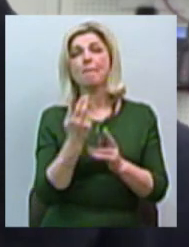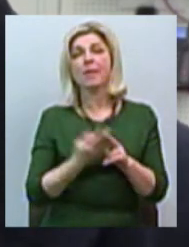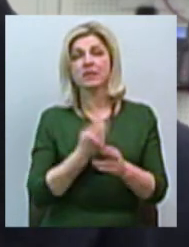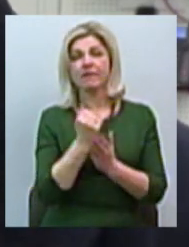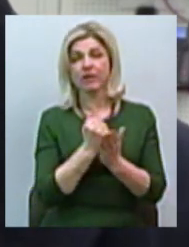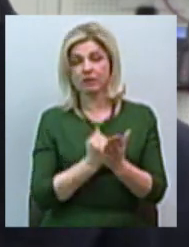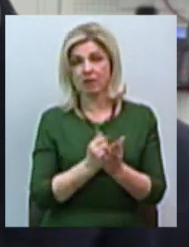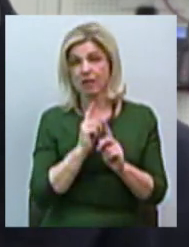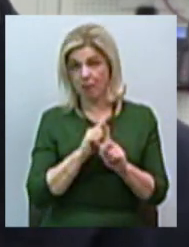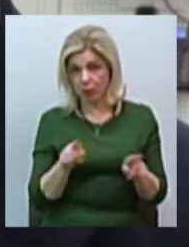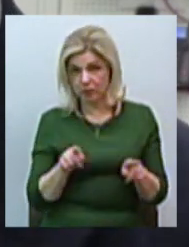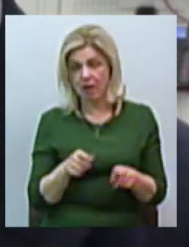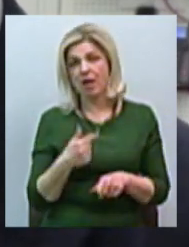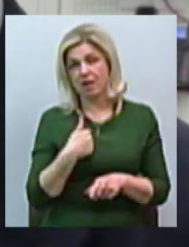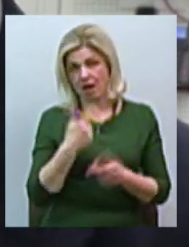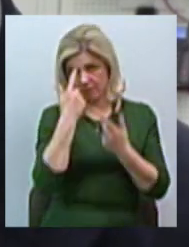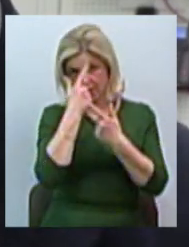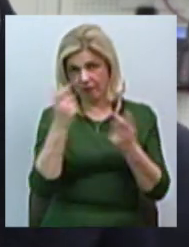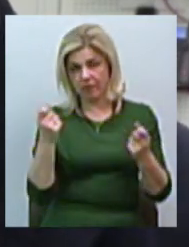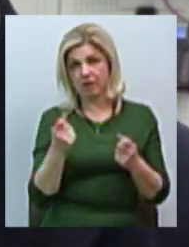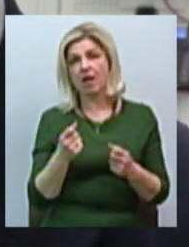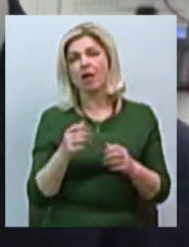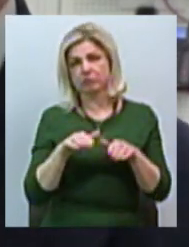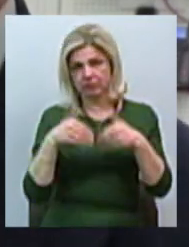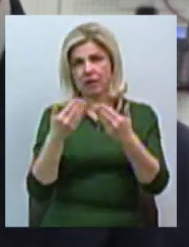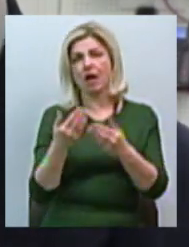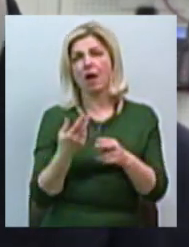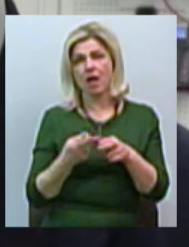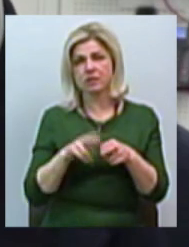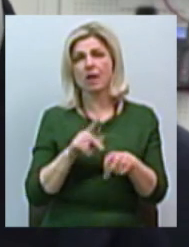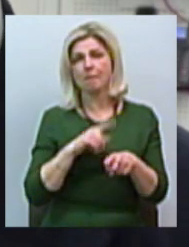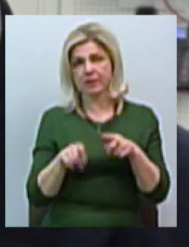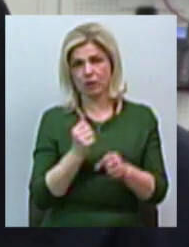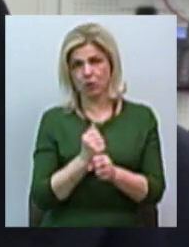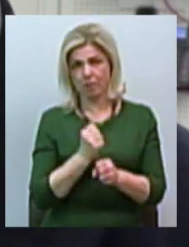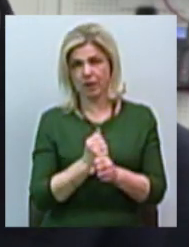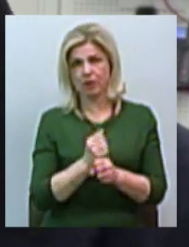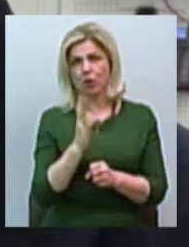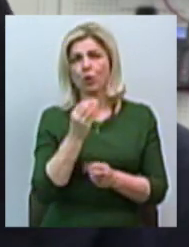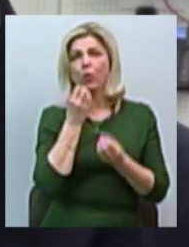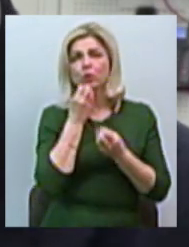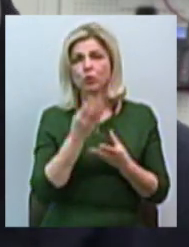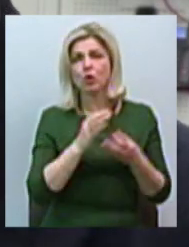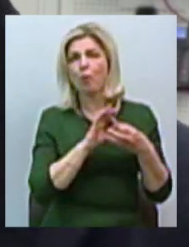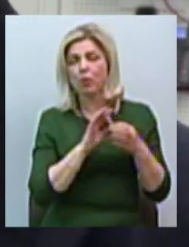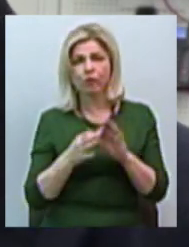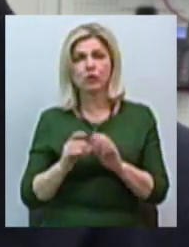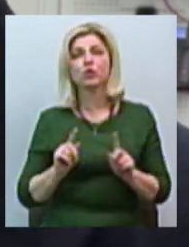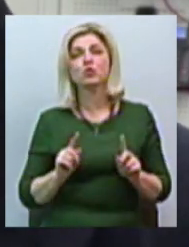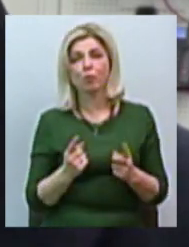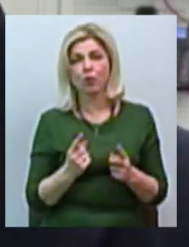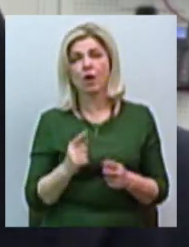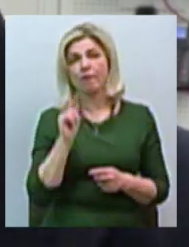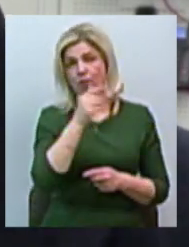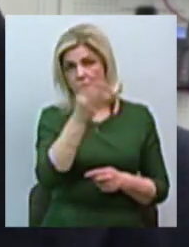якнайшвидше їх це зробити, але дуже гарно обгарантувати чому саме вони так